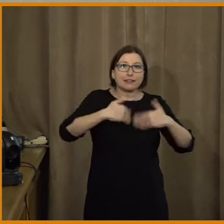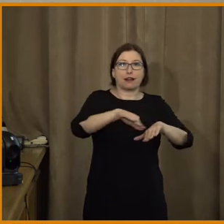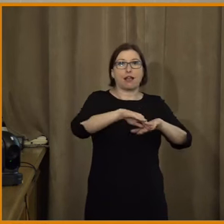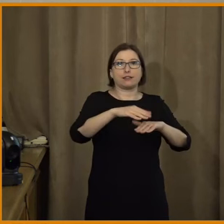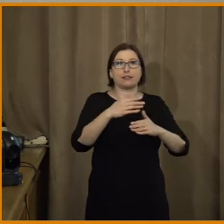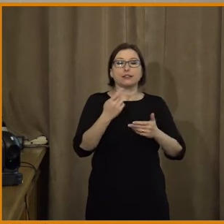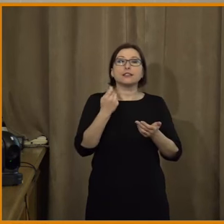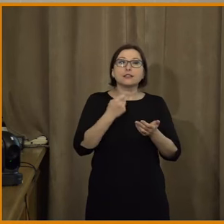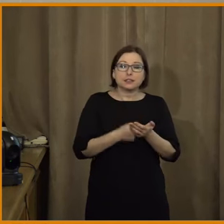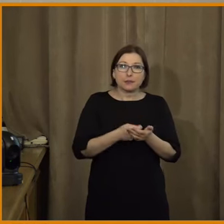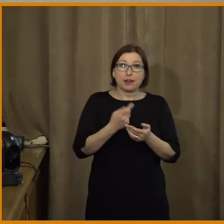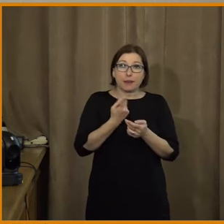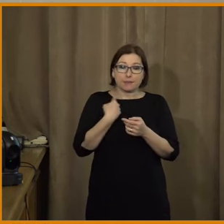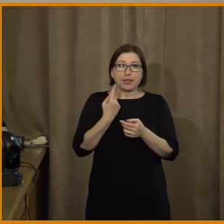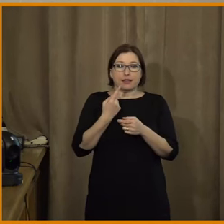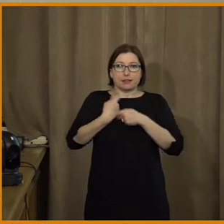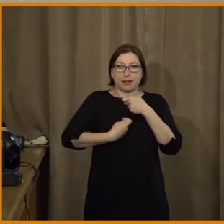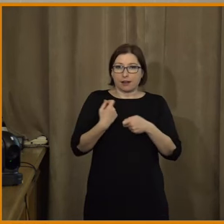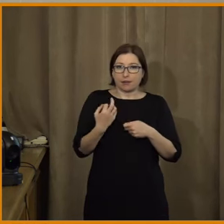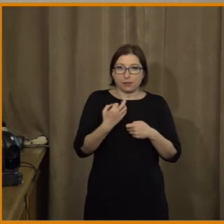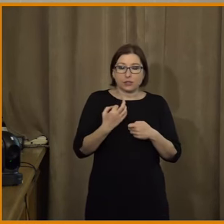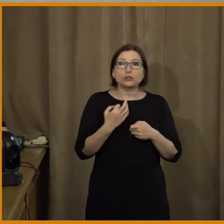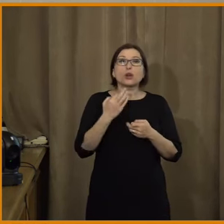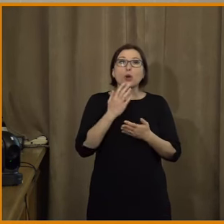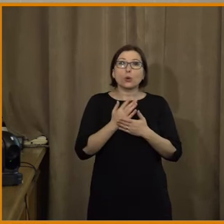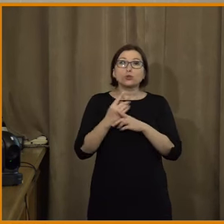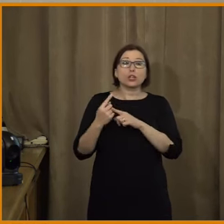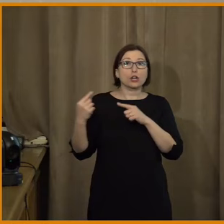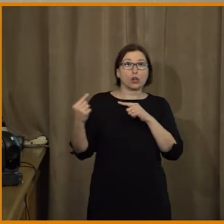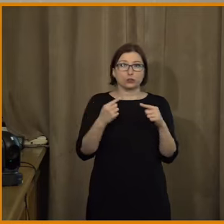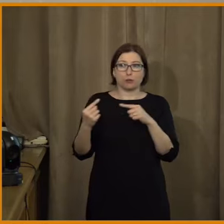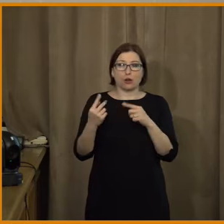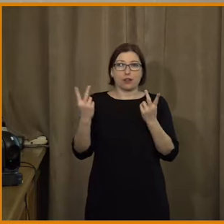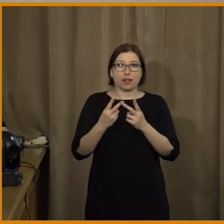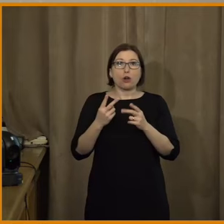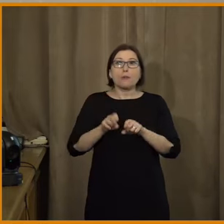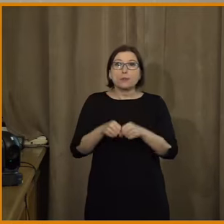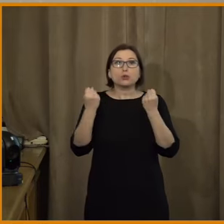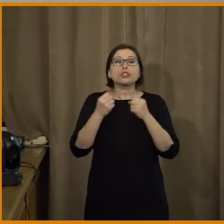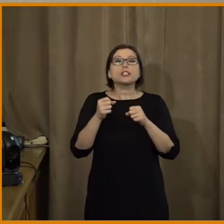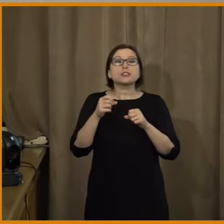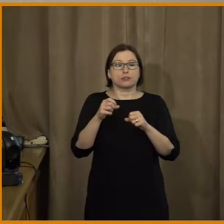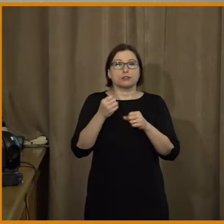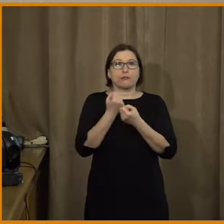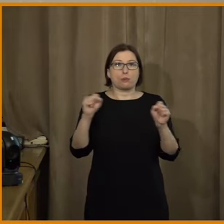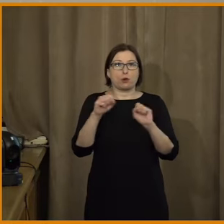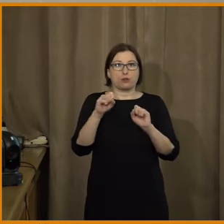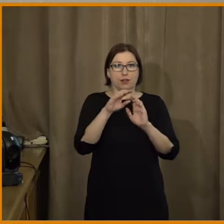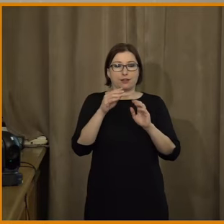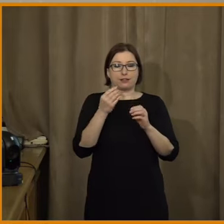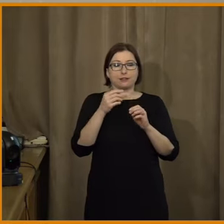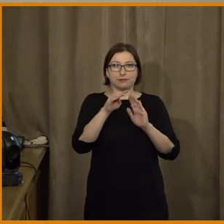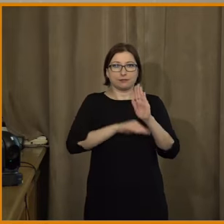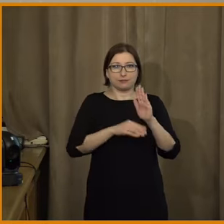A v okamžiku, když se to zaměřujeme, tak není žádný rozpor o tom, že by to bylo porušením svobody slova. Prostě jsou to jasný podvody.